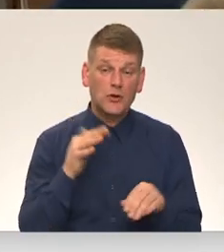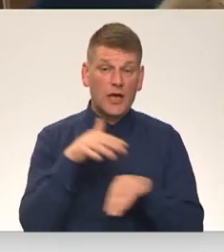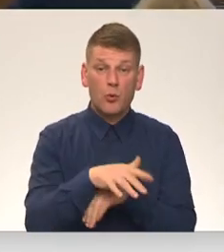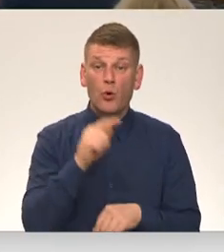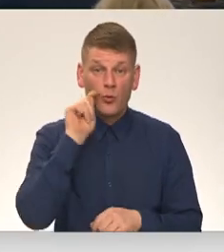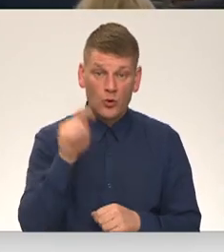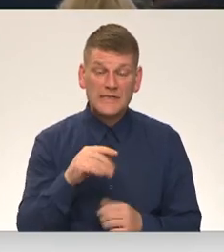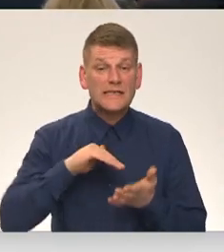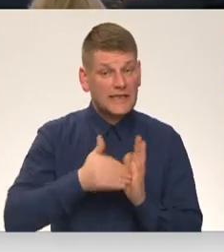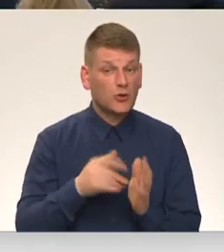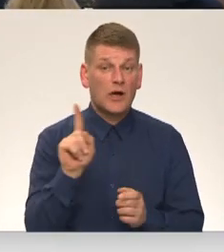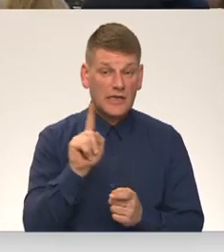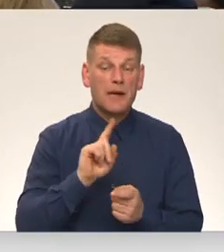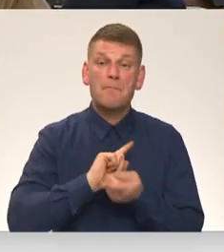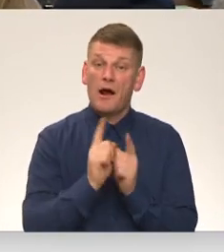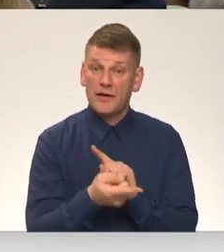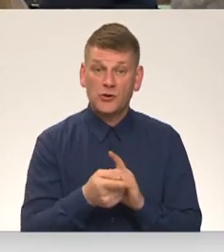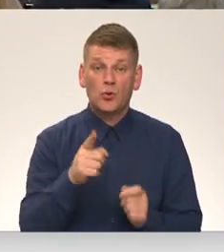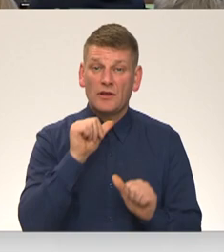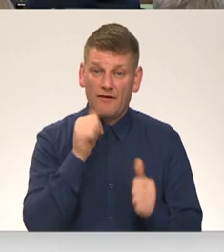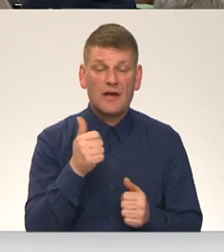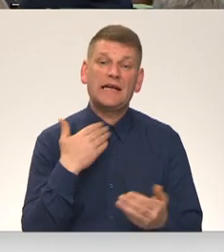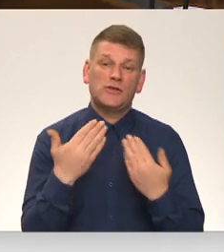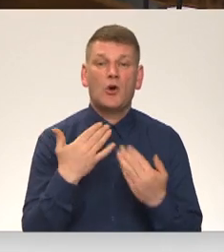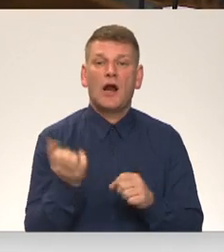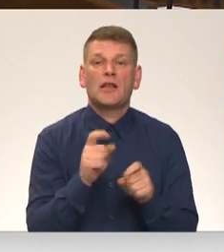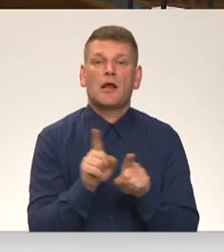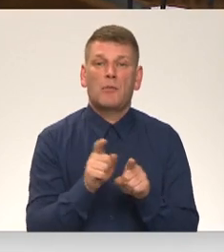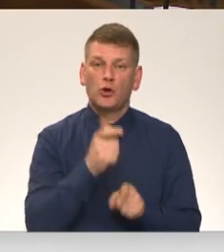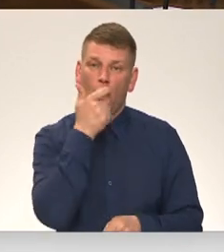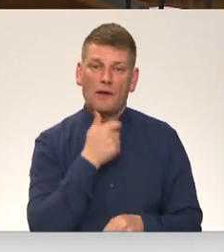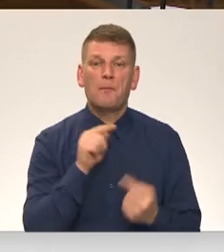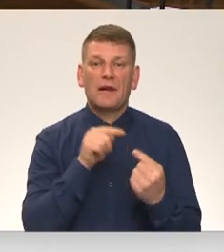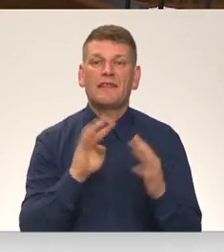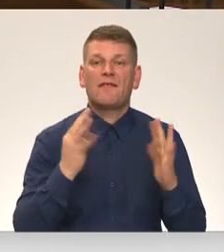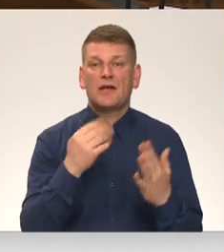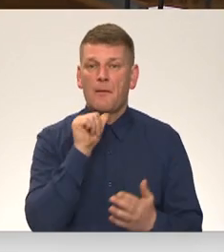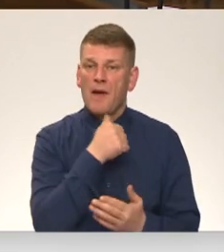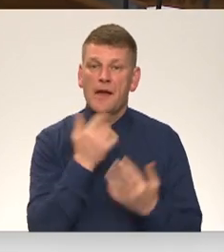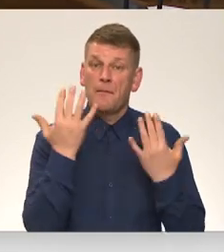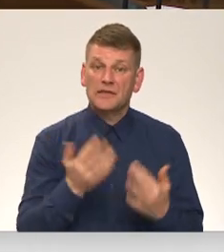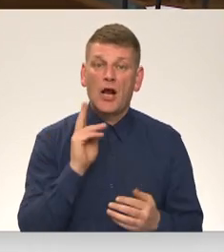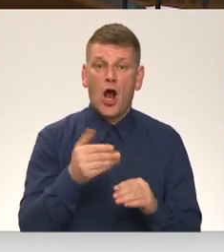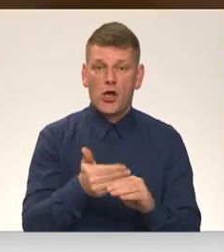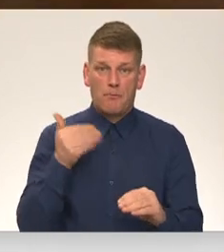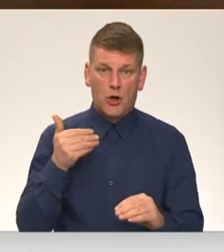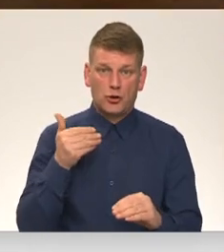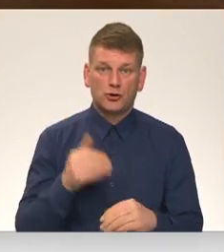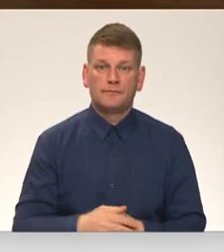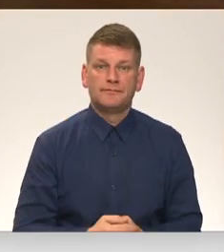Ukrainā situācija ir mainījusies un nevaram izturēties ar tādu pašu toleranci pret 9. māja pasākumiem kā iepriekš.